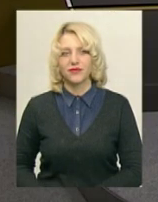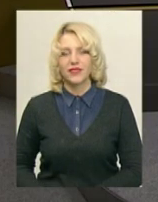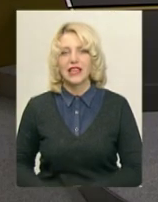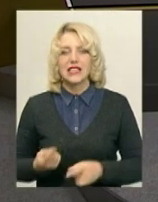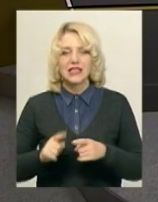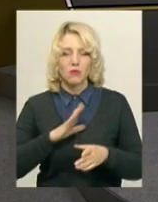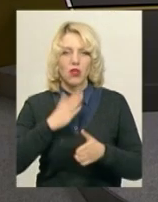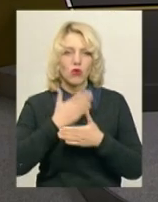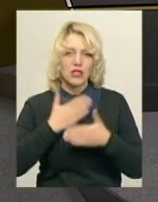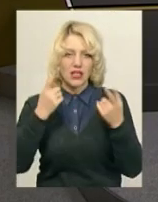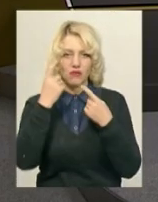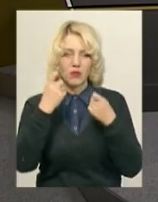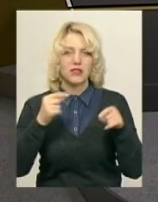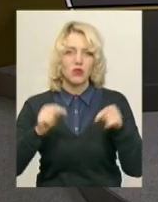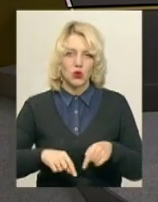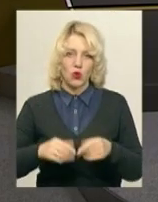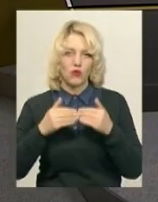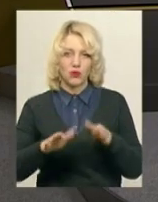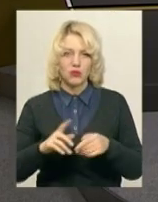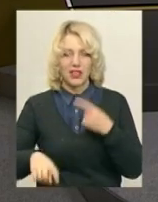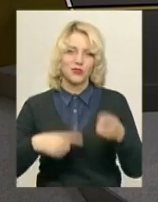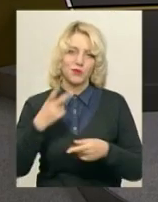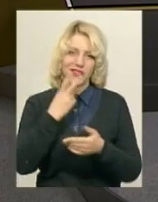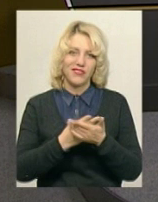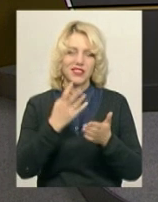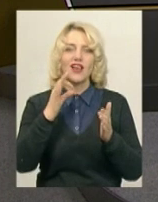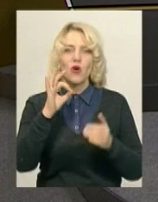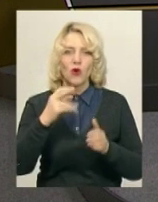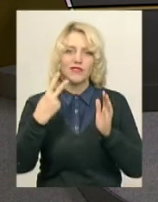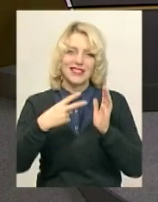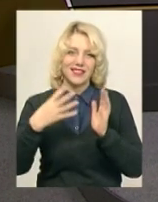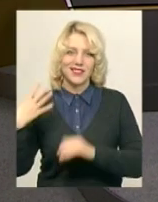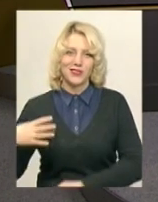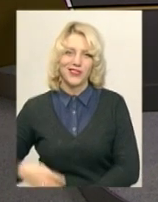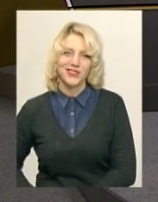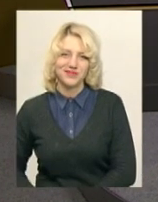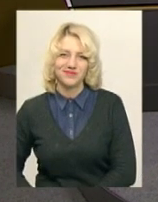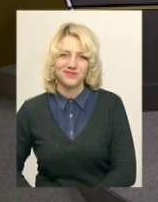Це була остання інформація цього випуску. Наступний дивіться вже о 20.40. Побачимось.